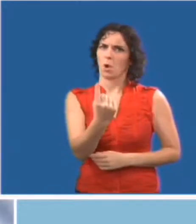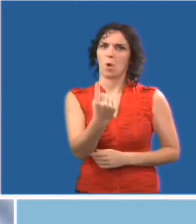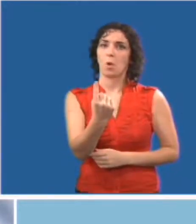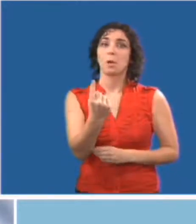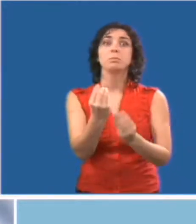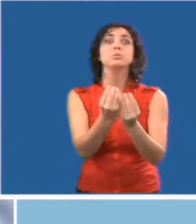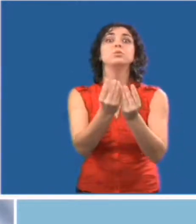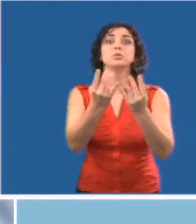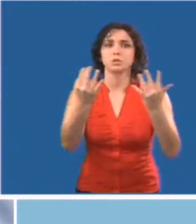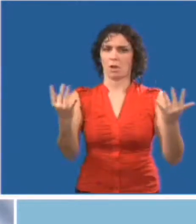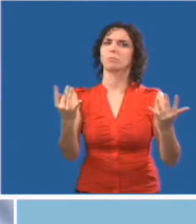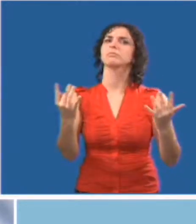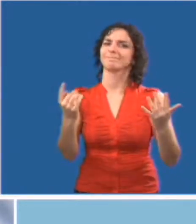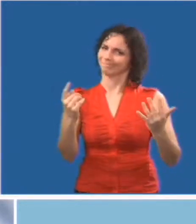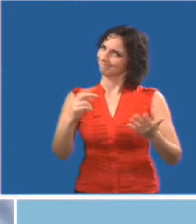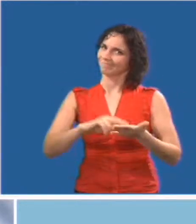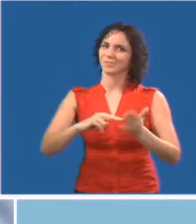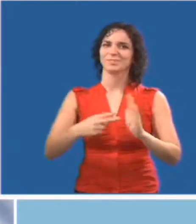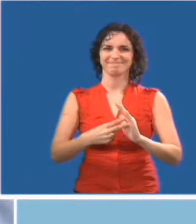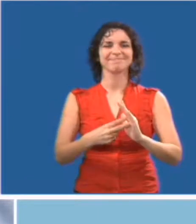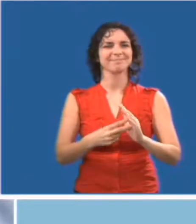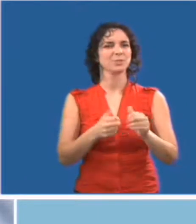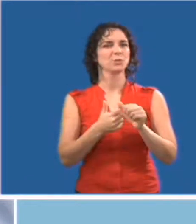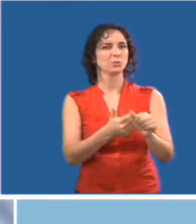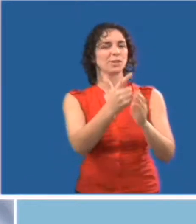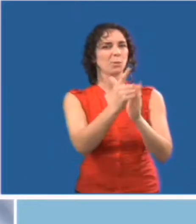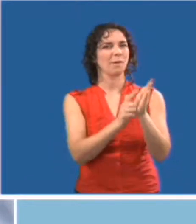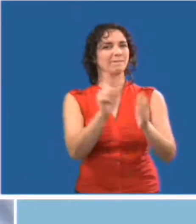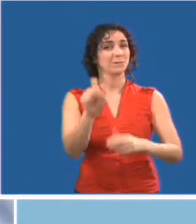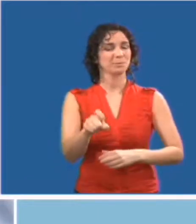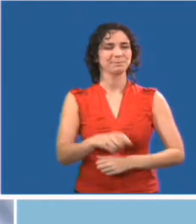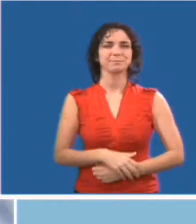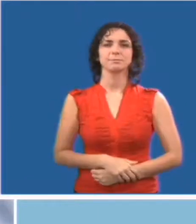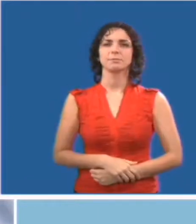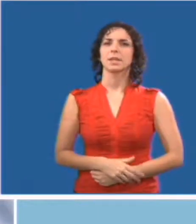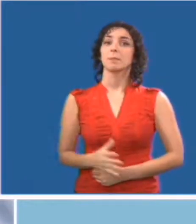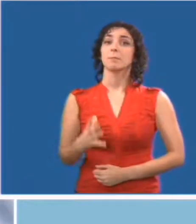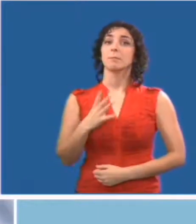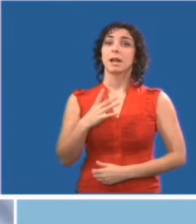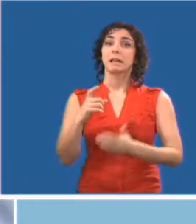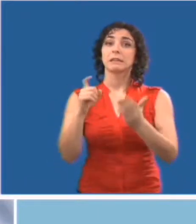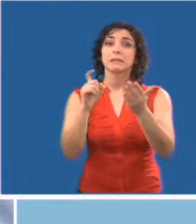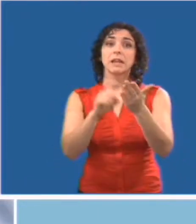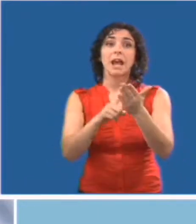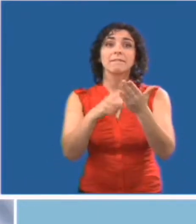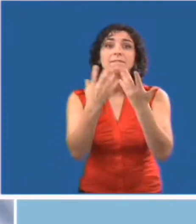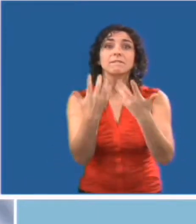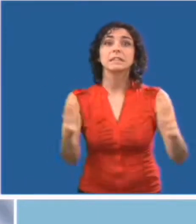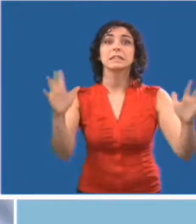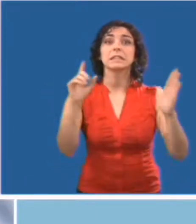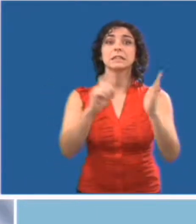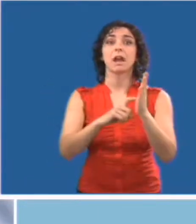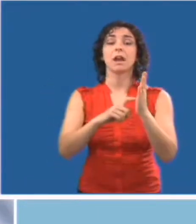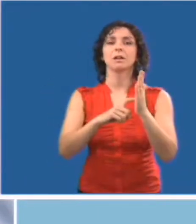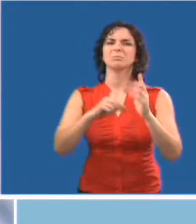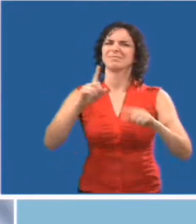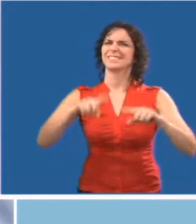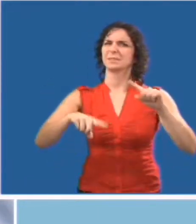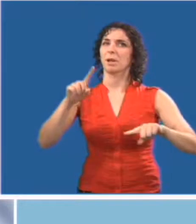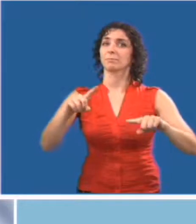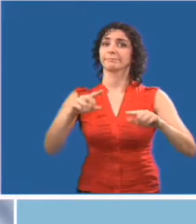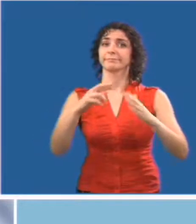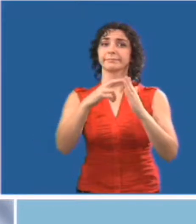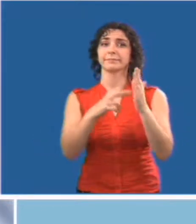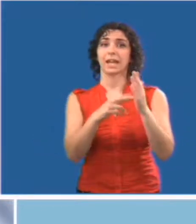ont déjà commencé à offrir des services à la clientèle appropriés à tous les membres de la communauté scolaire,